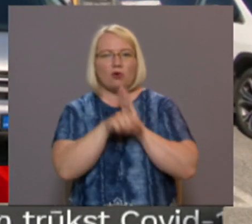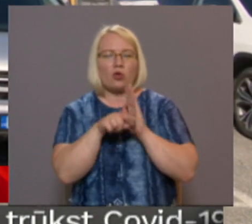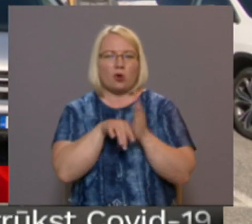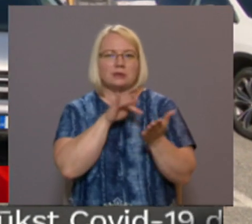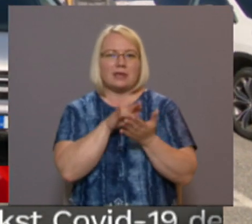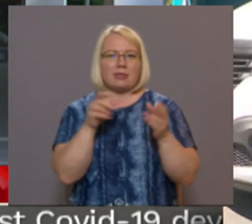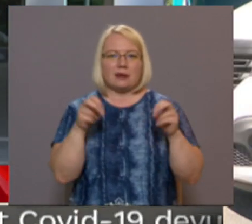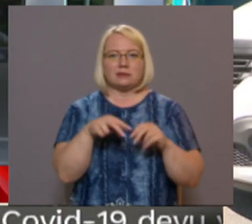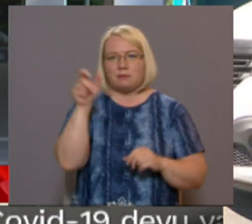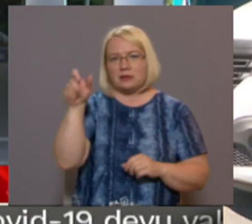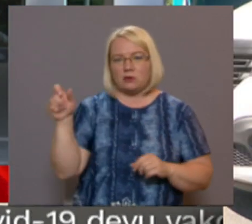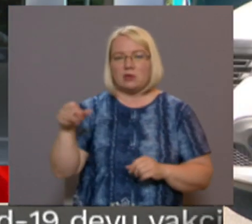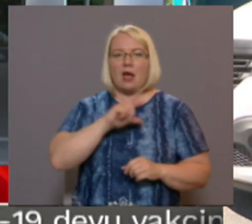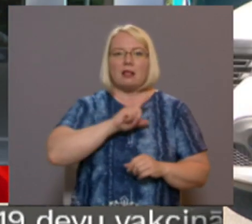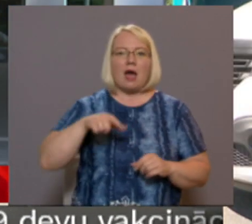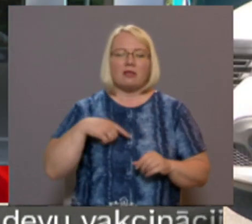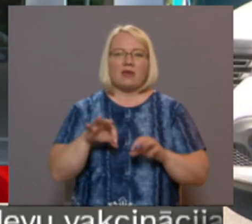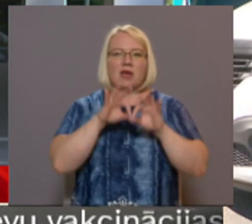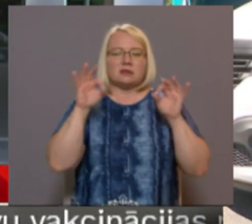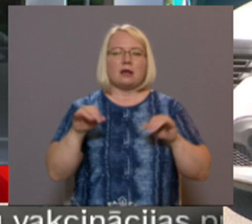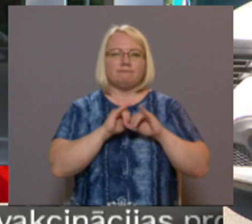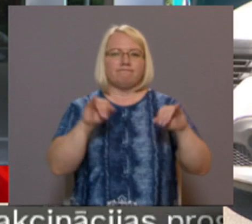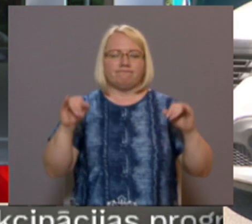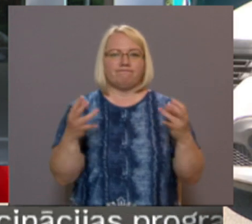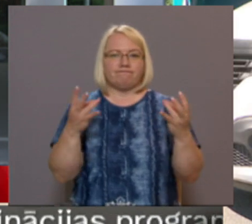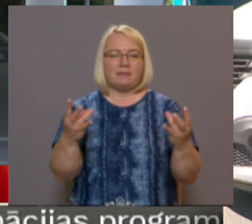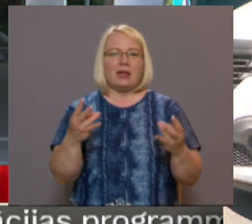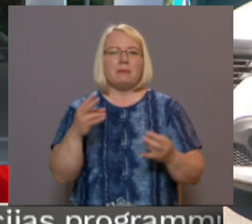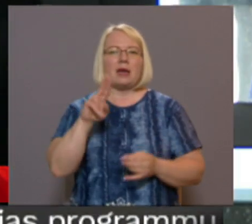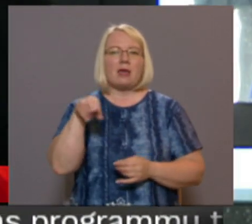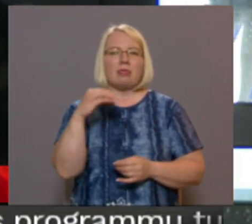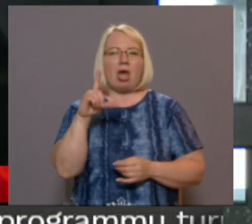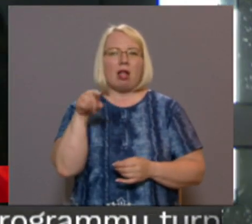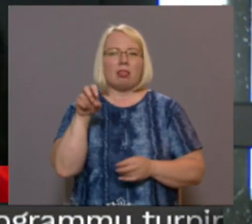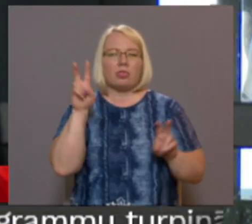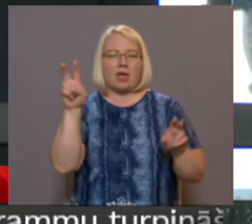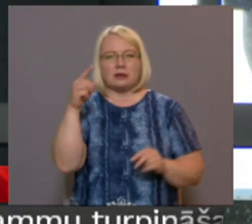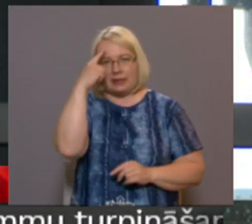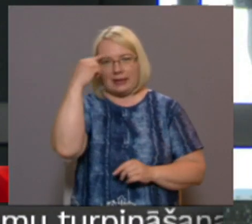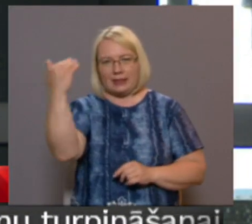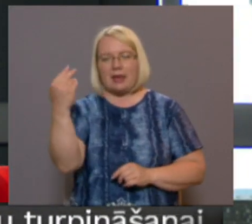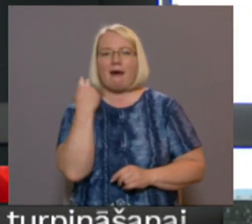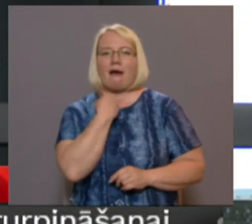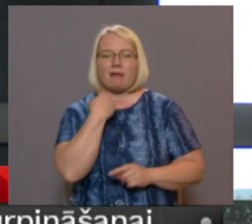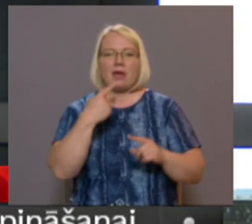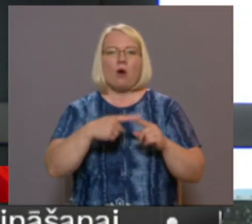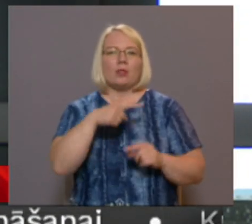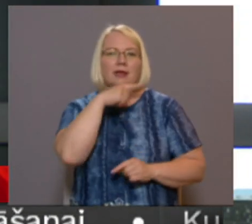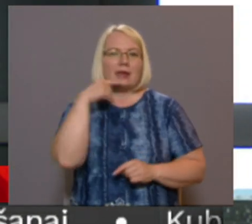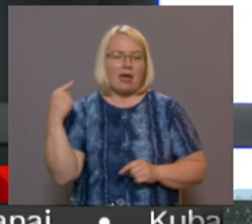Latvijā sāk vairāk izplatīties daudz lipīgākais Covid delta variants, kas pārņēmis Indiju, Lielbritāniju un Krieviju.